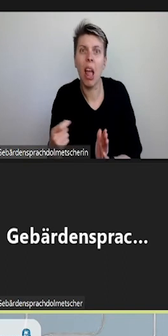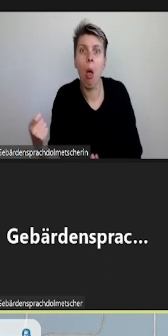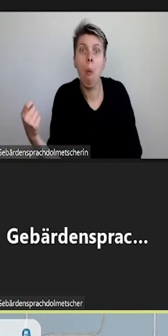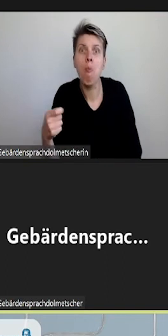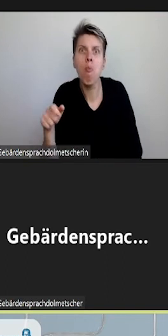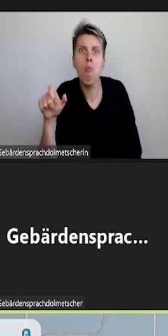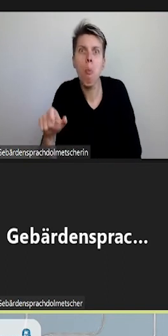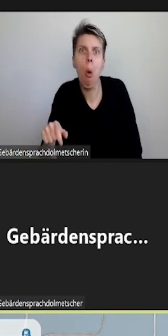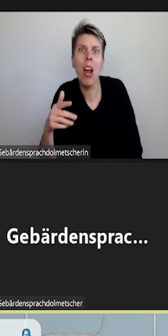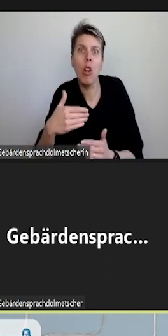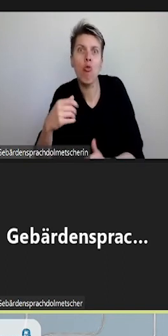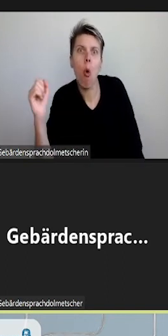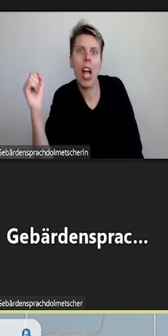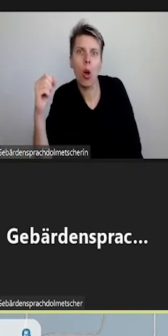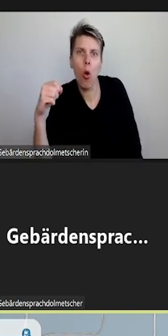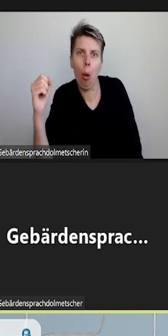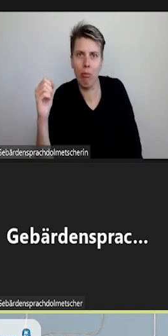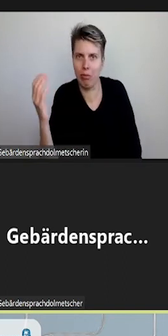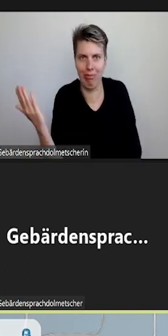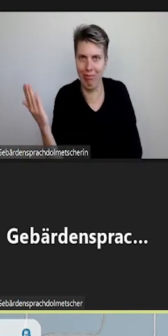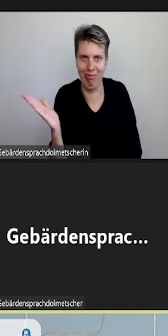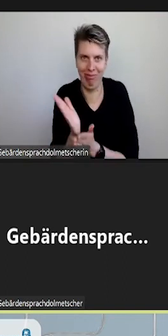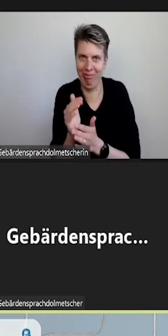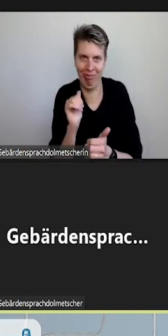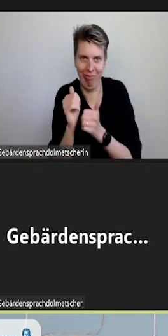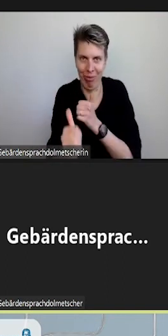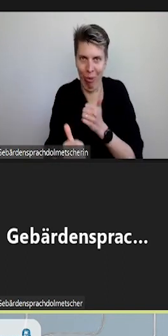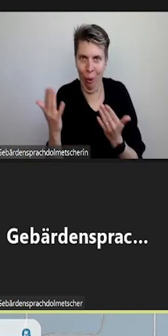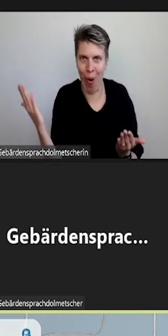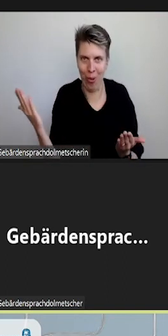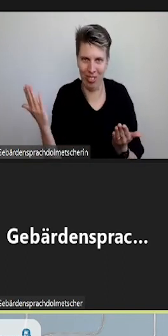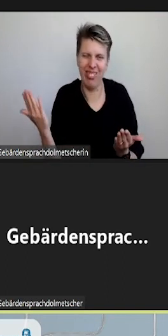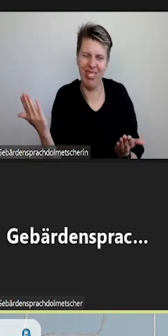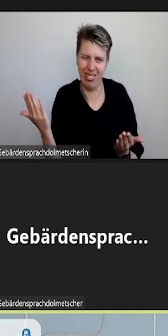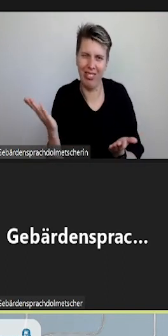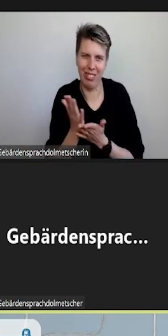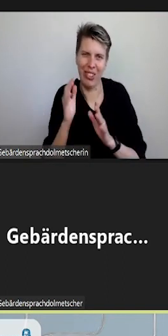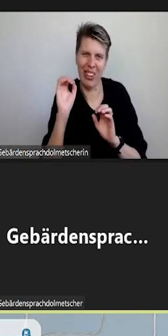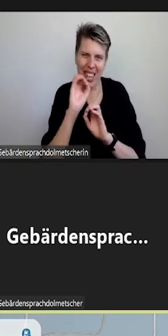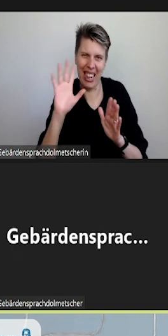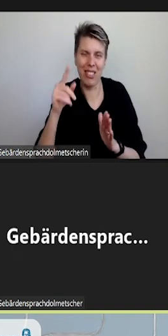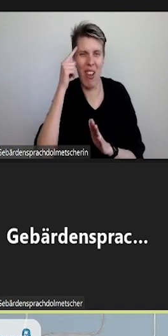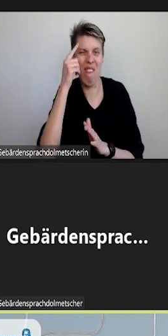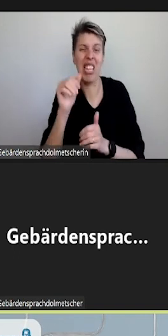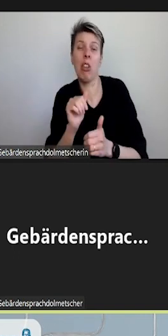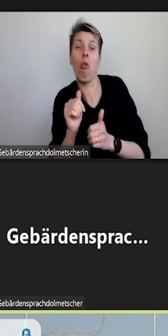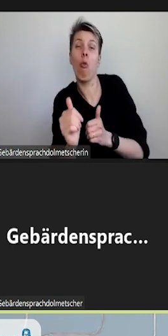klopft an die Tür, dann sehen Sie, was gemeint ist mit dem Wissensvorsprung.